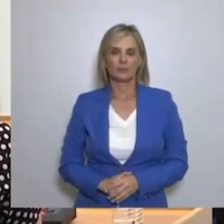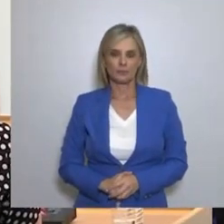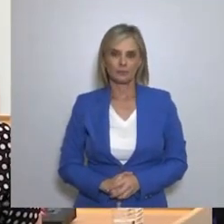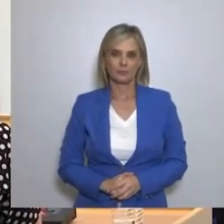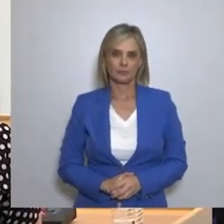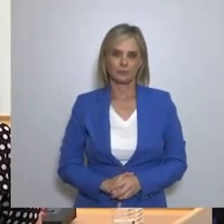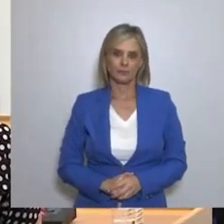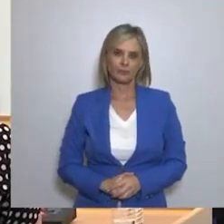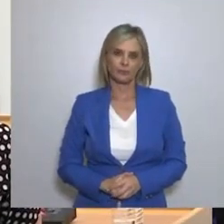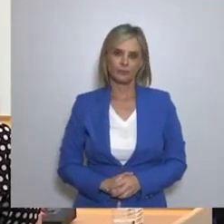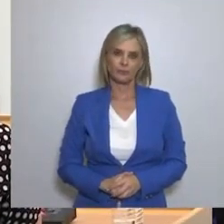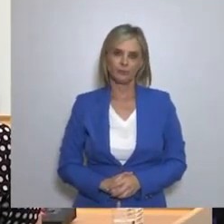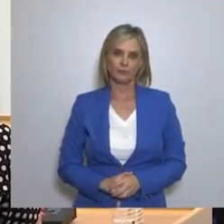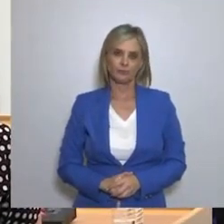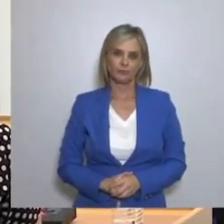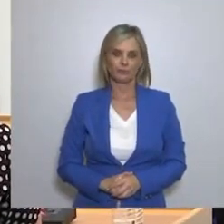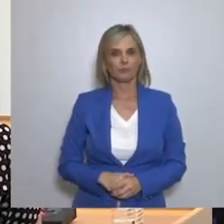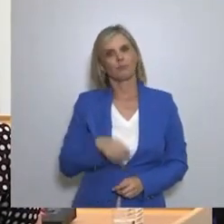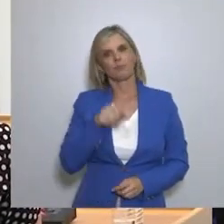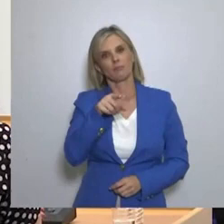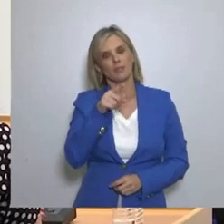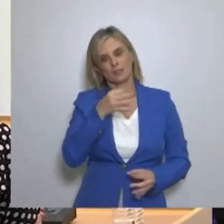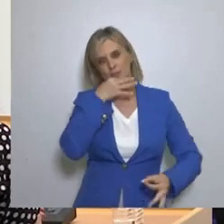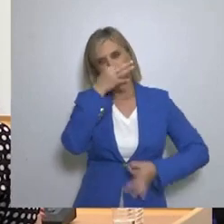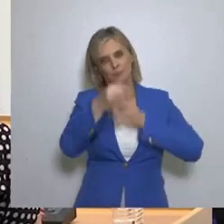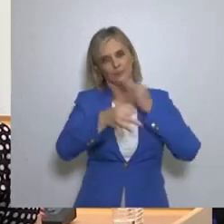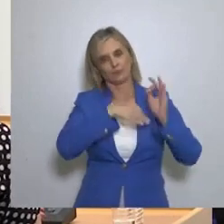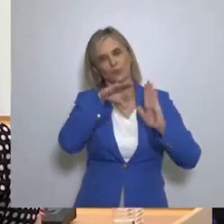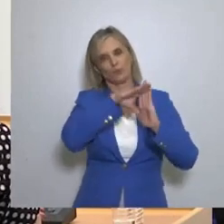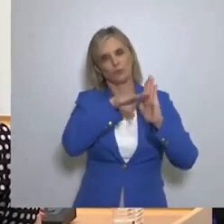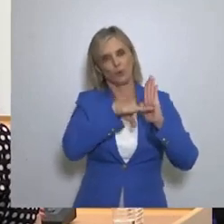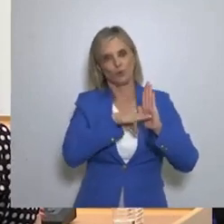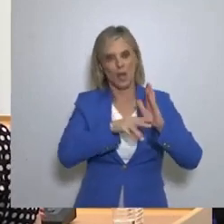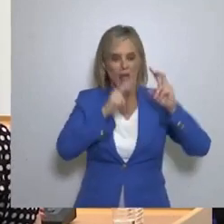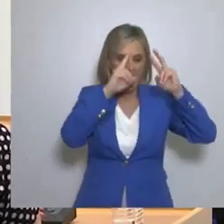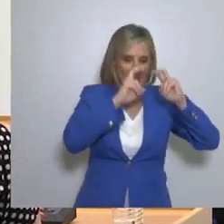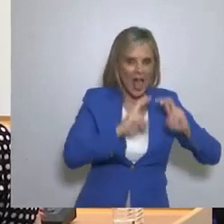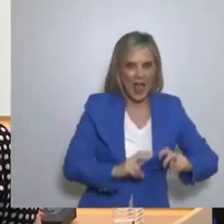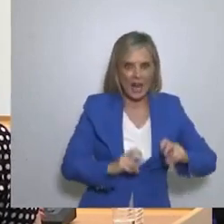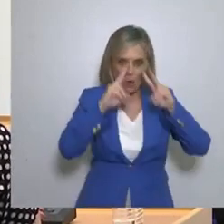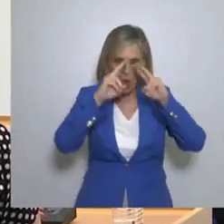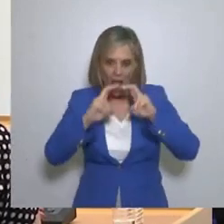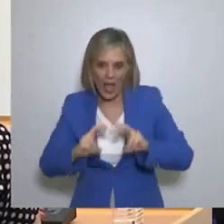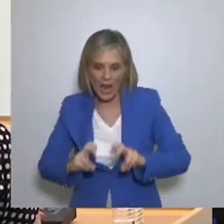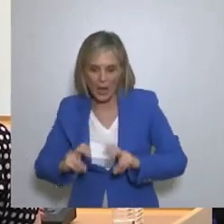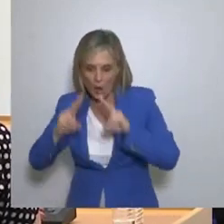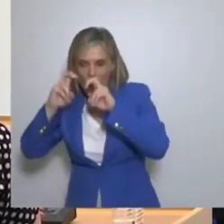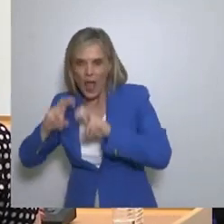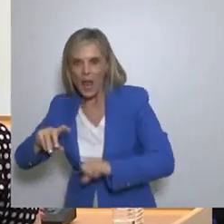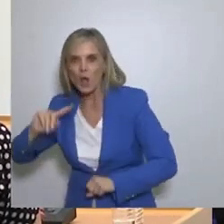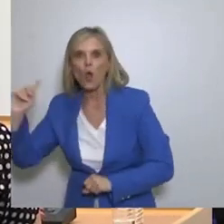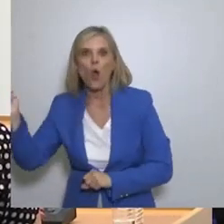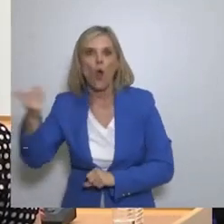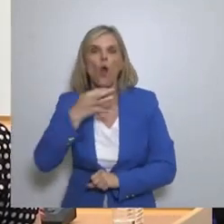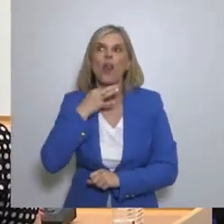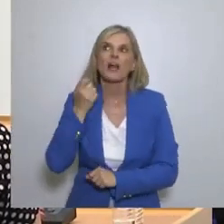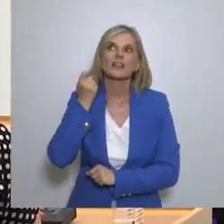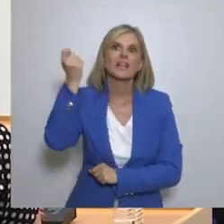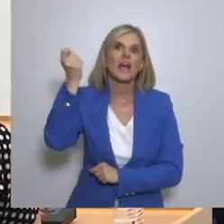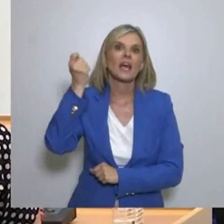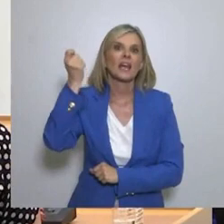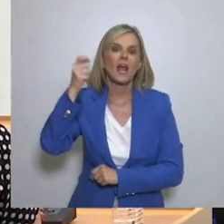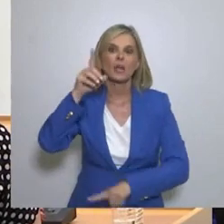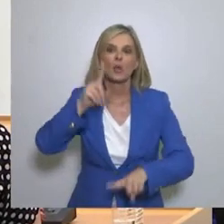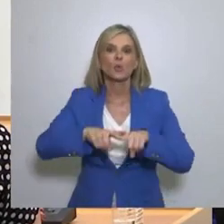Έχετε αναφερθεί Στις προγραμματικές σας δηλώσεις Σε λογιστικό έλεγχο κάθε χρέους Του ελληνικού κράτους Από την εποχή του